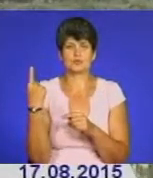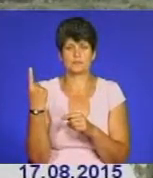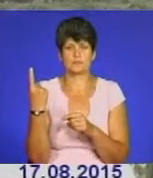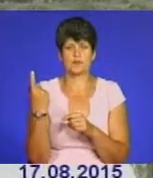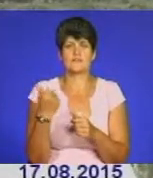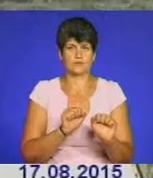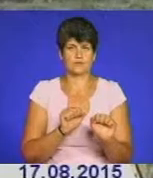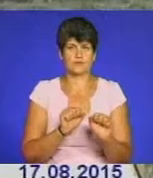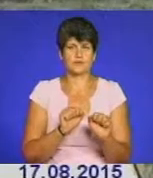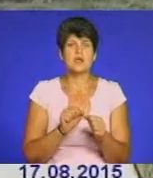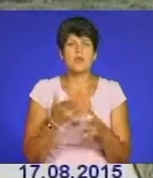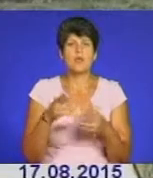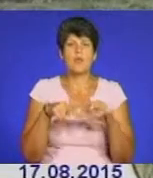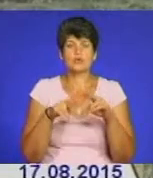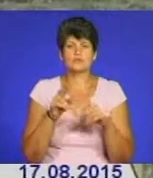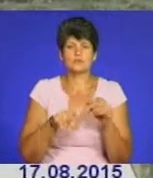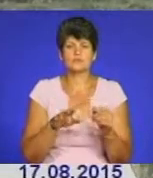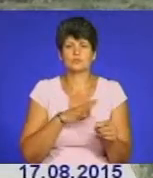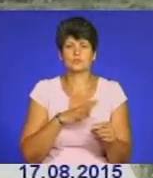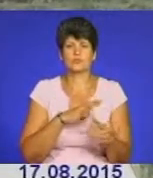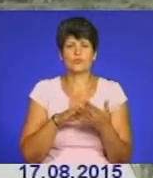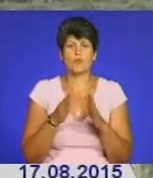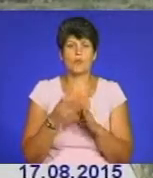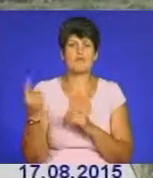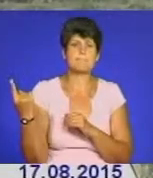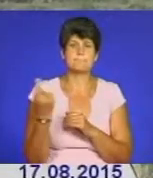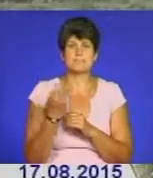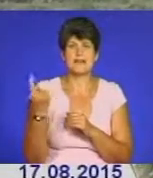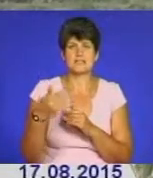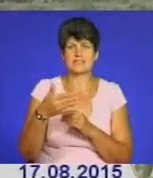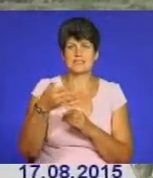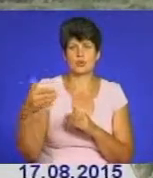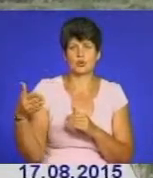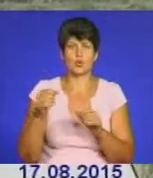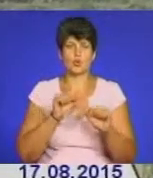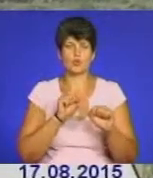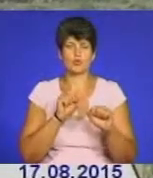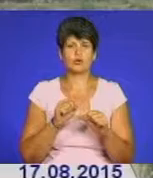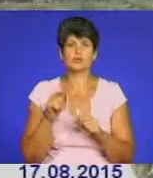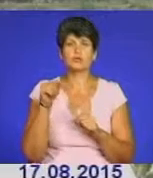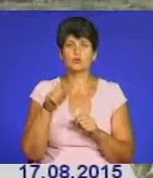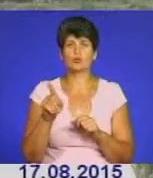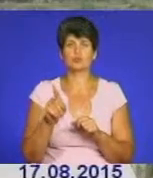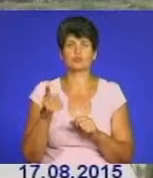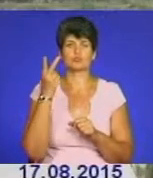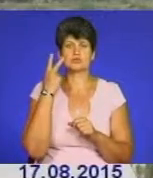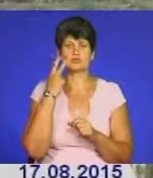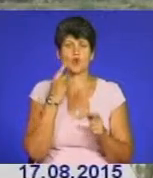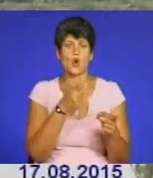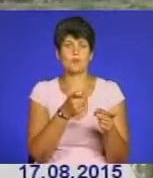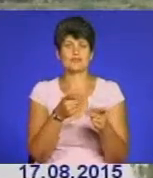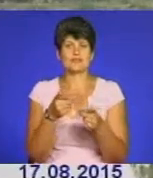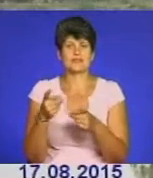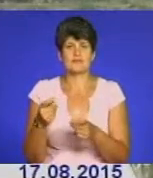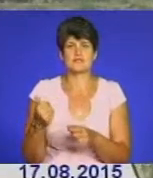пункти сьогодні мають стратегічне значення, бо вони дають можливість зберегти сотні, а то й тисячі життів наших хлопців,